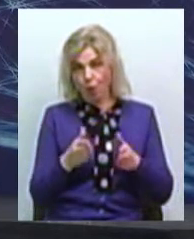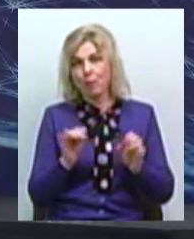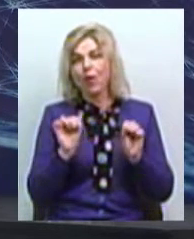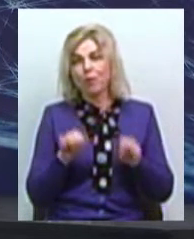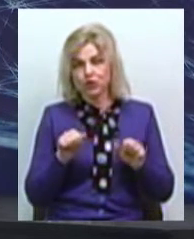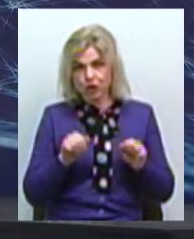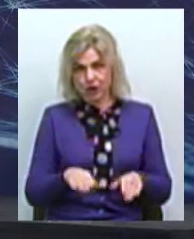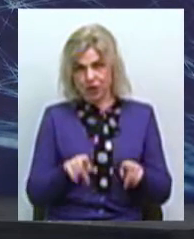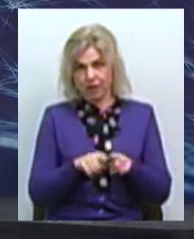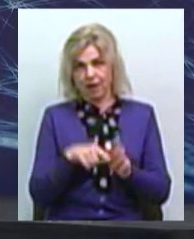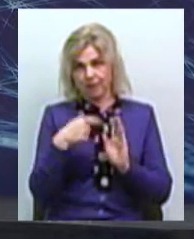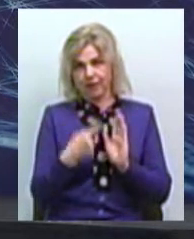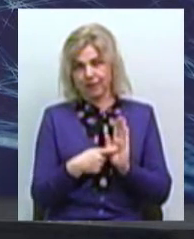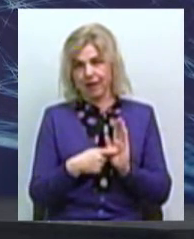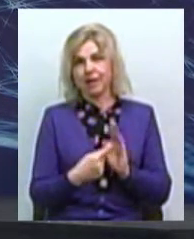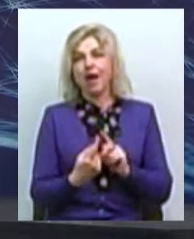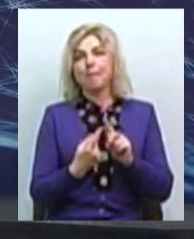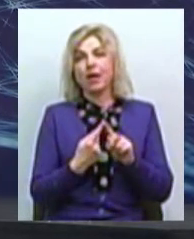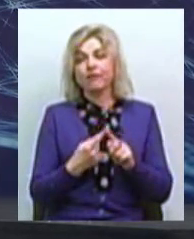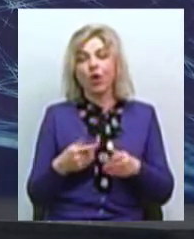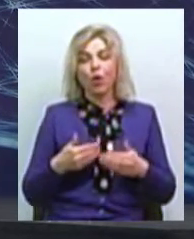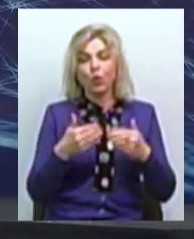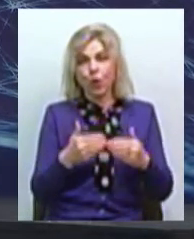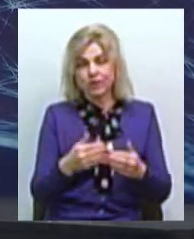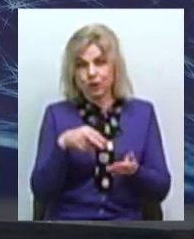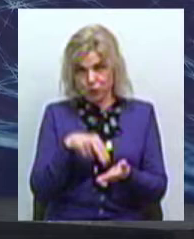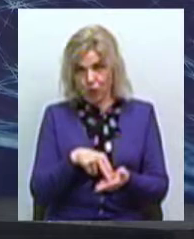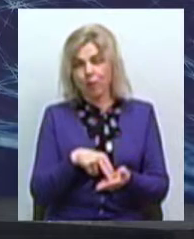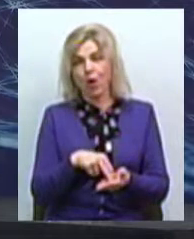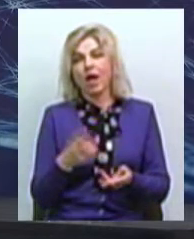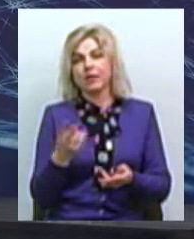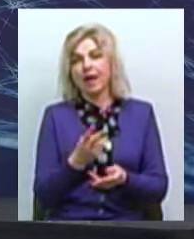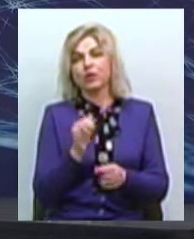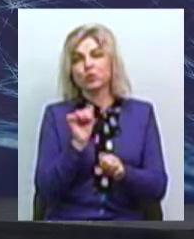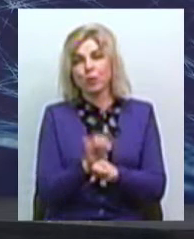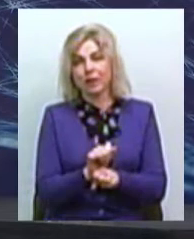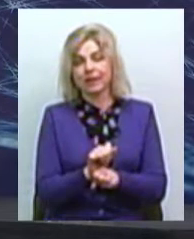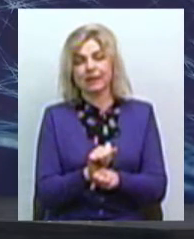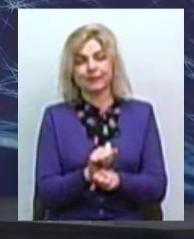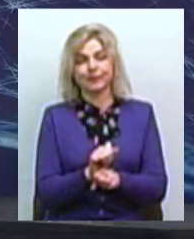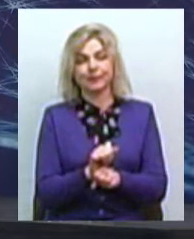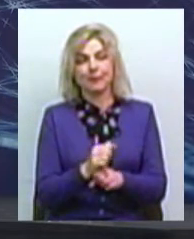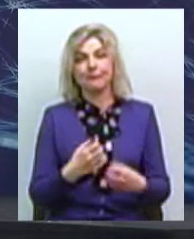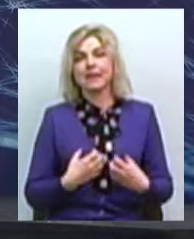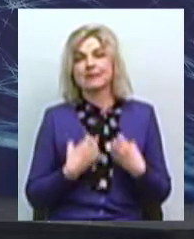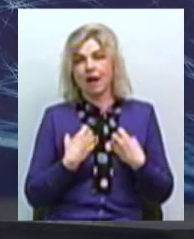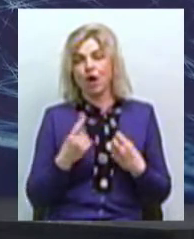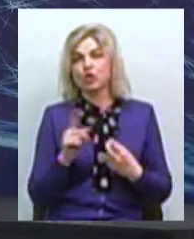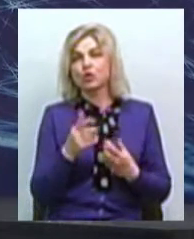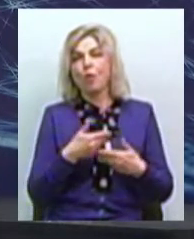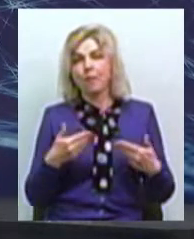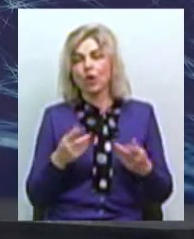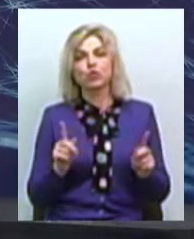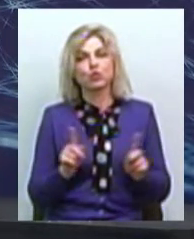І що ми вже на першому кроці стоїмо. І треба просто зупинити, насправді, страх, що ми чогось не